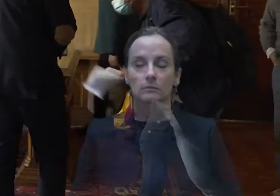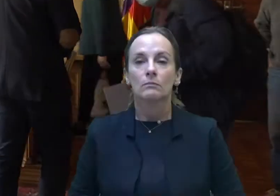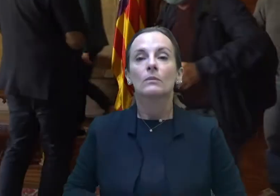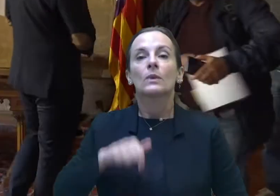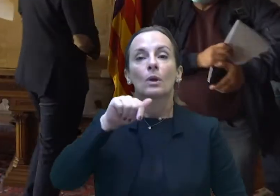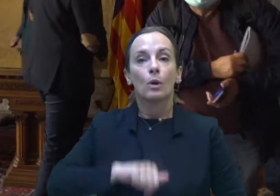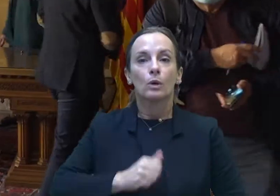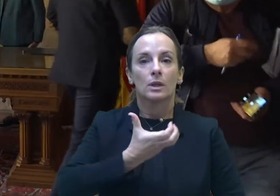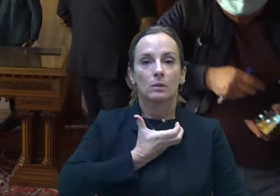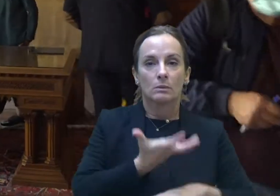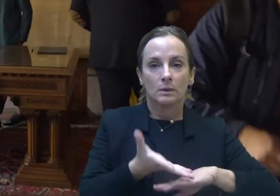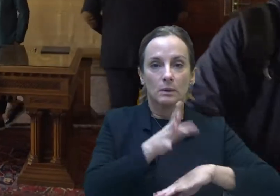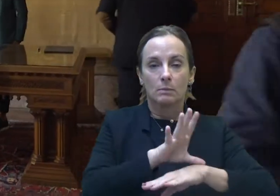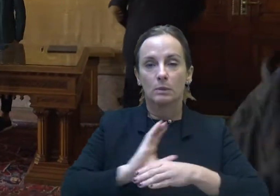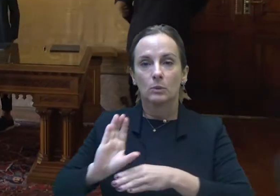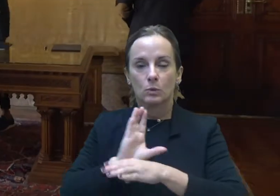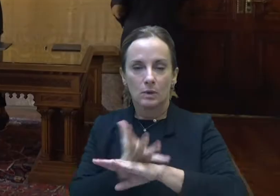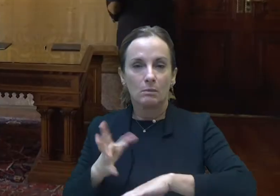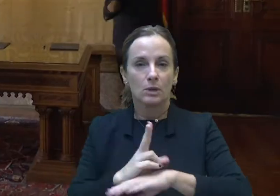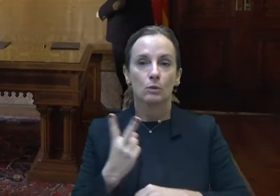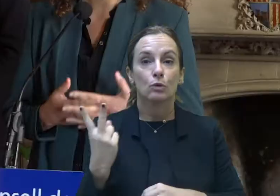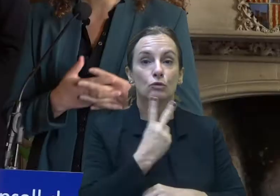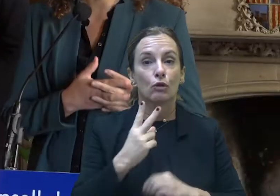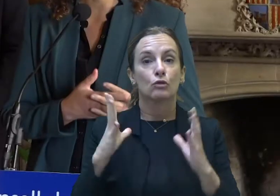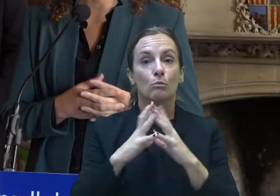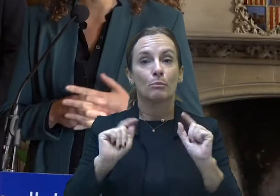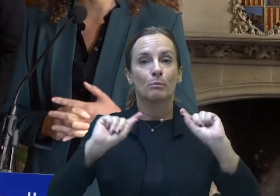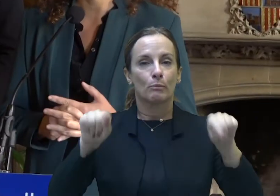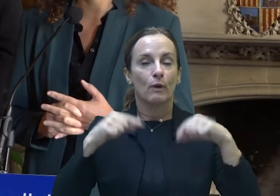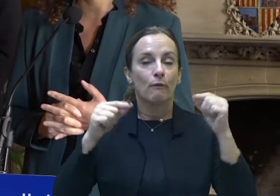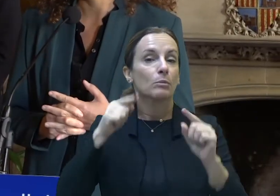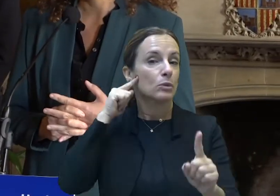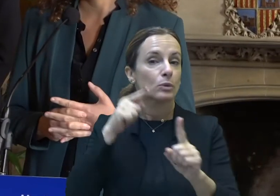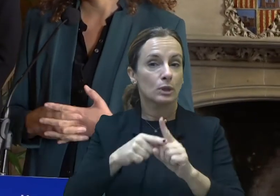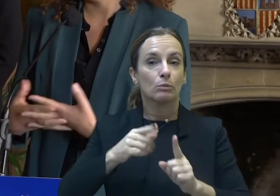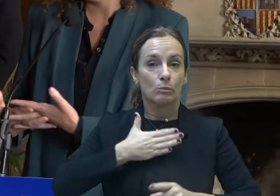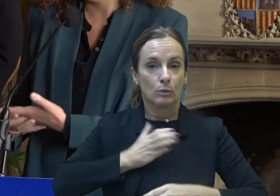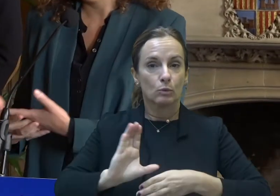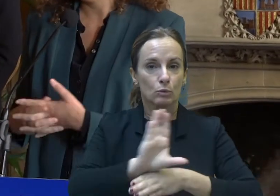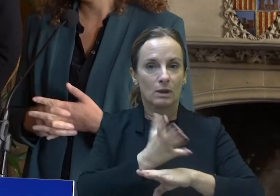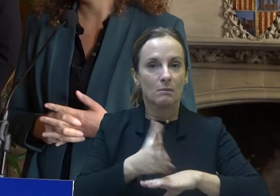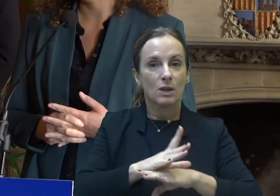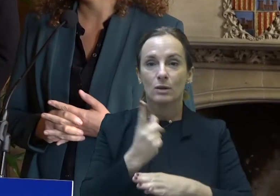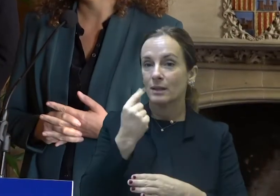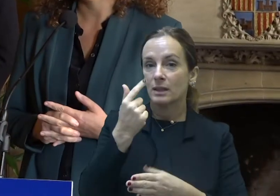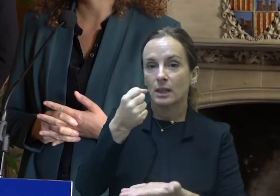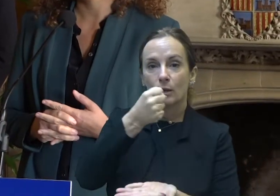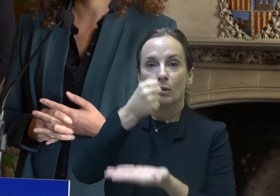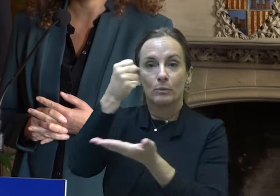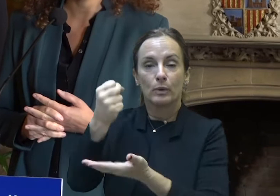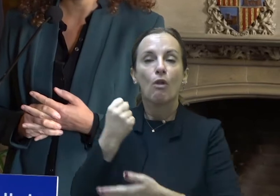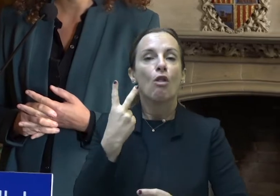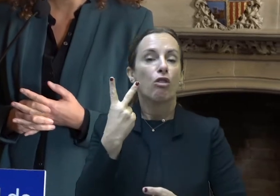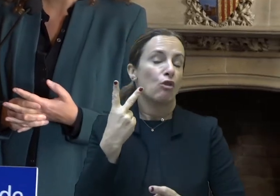Avui hem firmat un conveni entre el Consell de Mallorca i l'Ajuntament de Palma, cedim, convenien donant a l